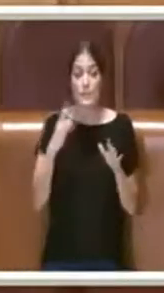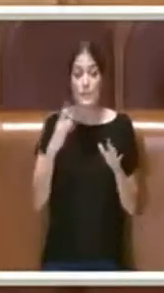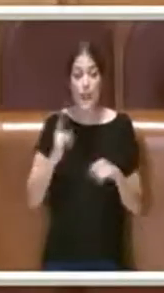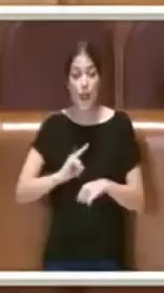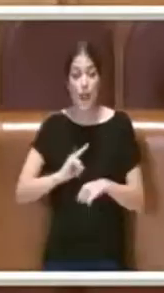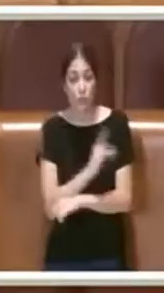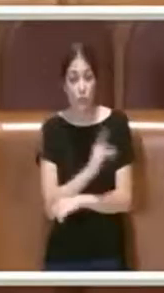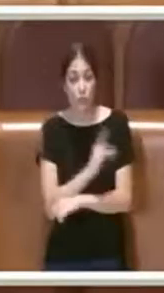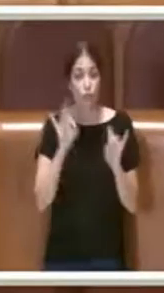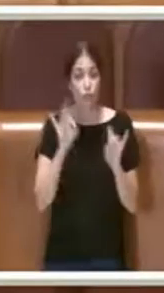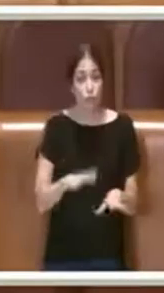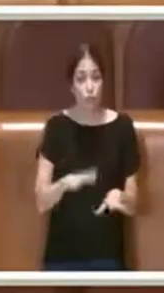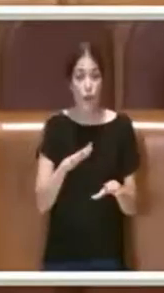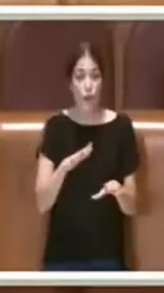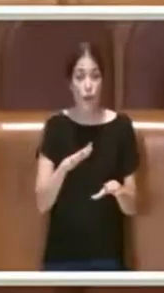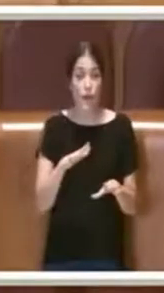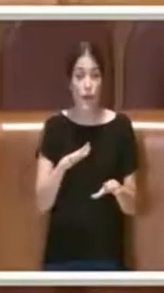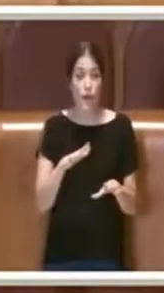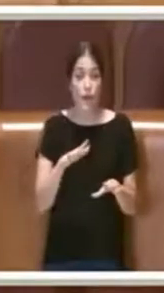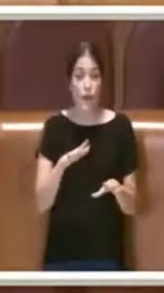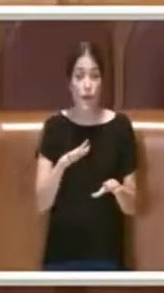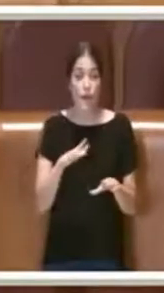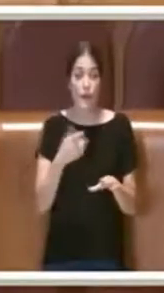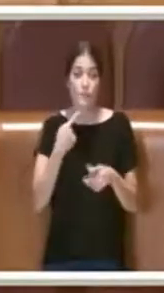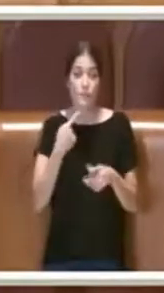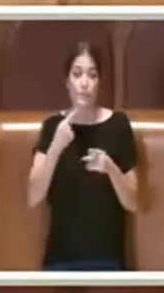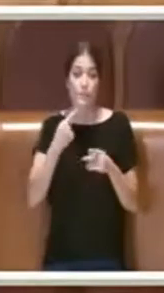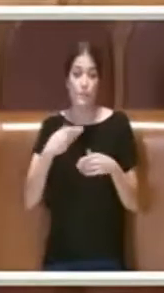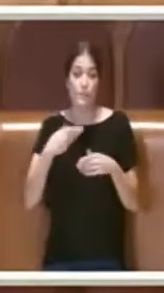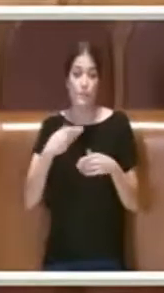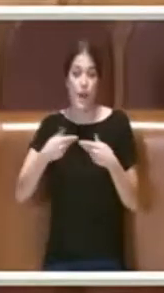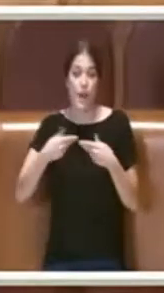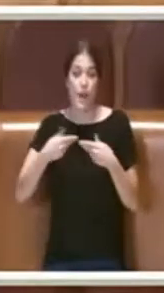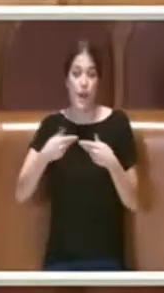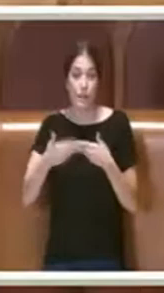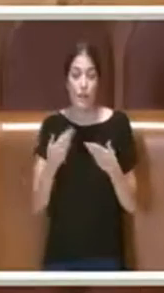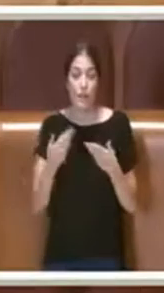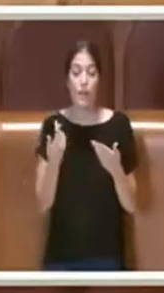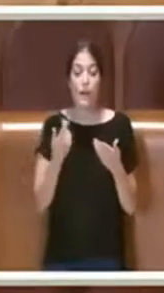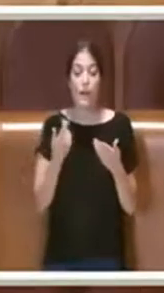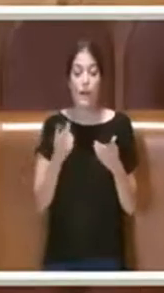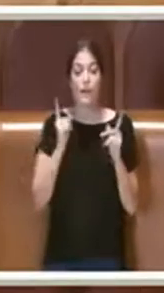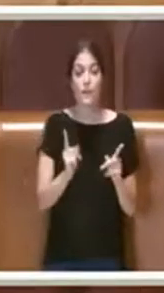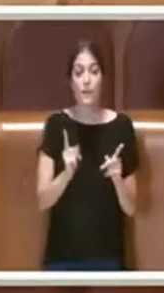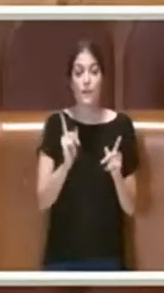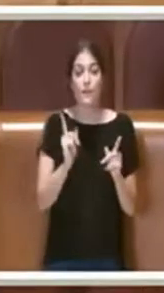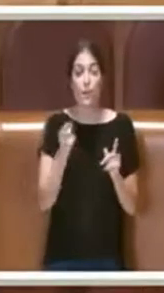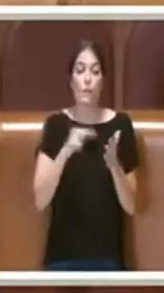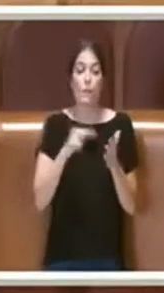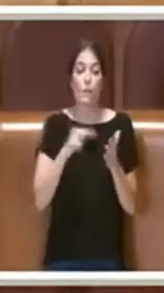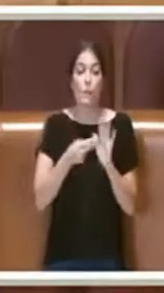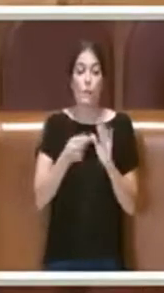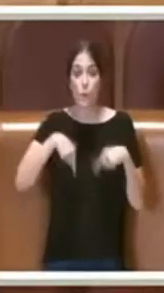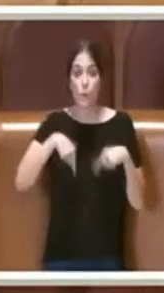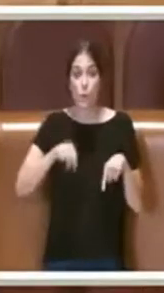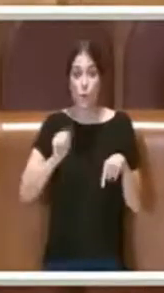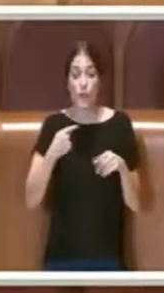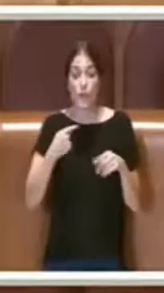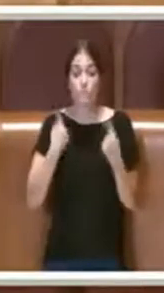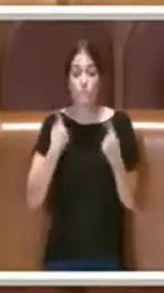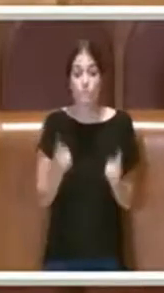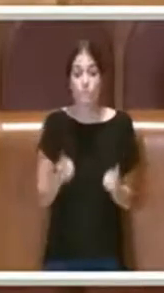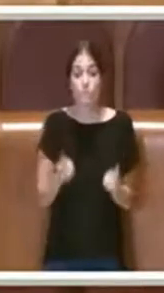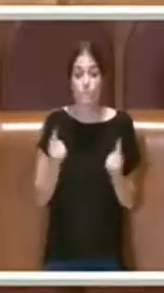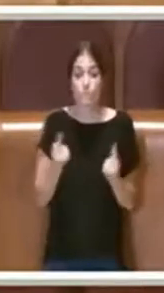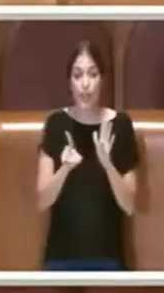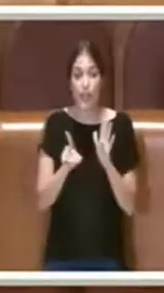c'è stata da parte dell'avorazione di queste pratiche dipende anche dal fatto che noi eravamo e siamo tuttora in attesa